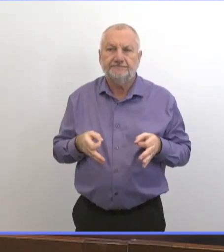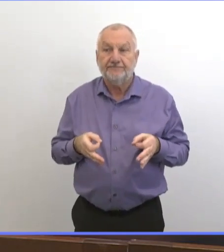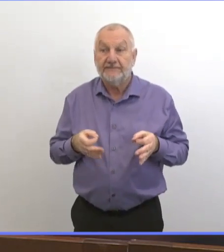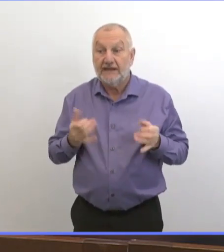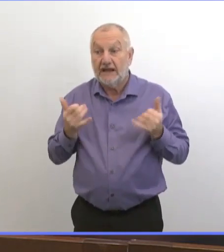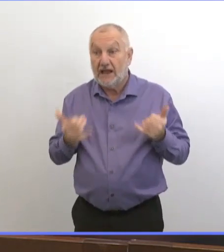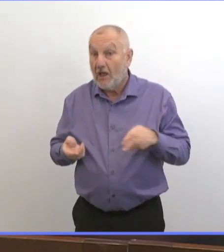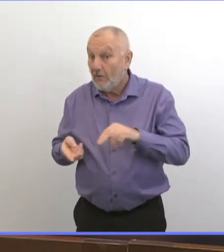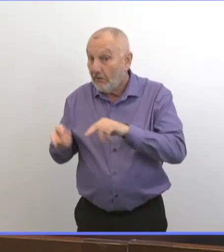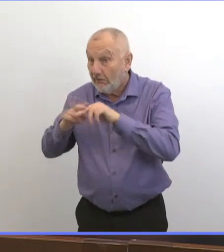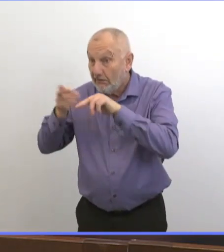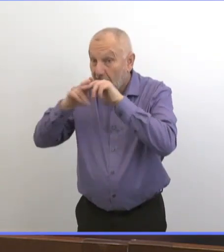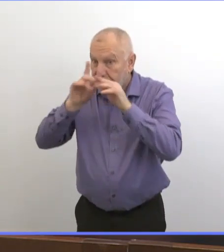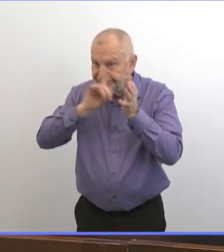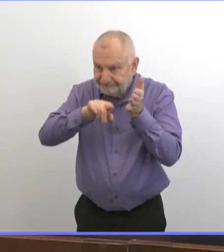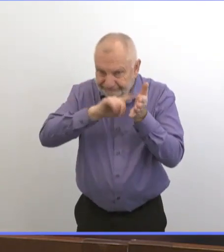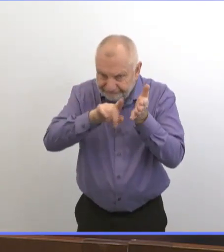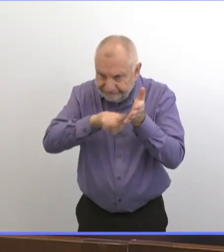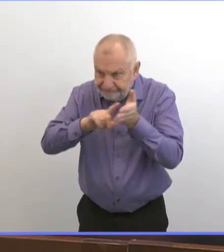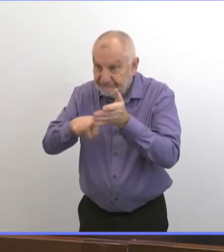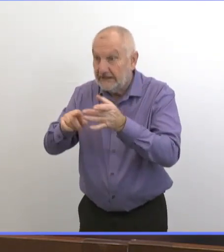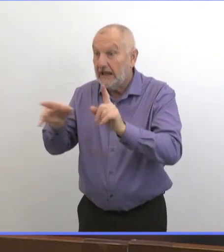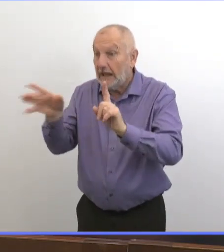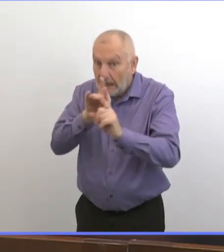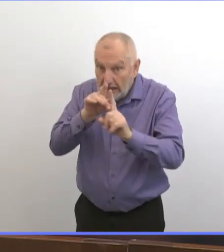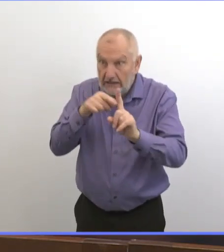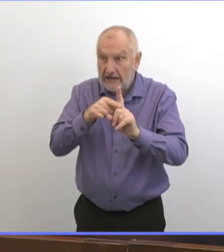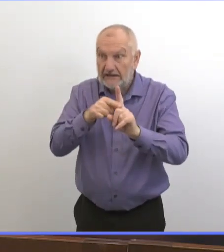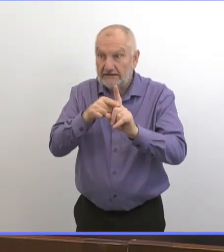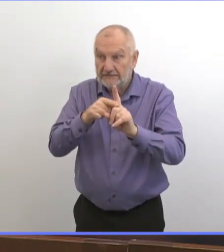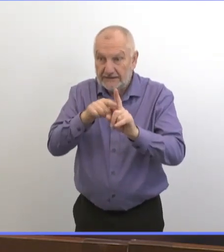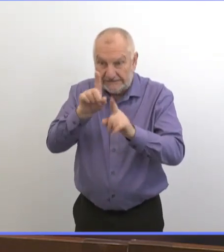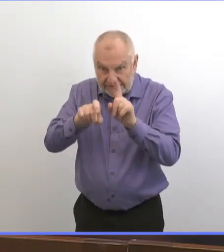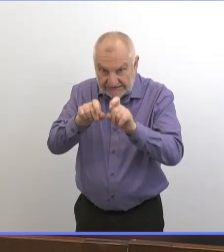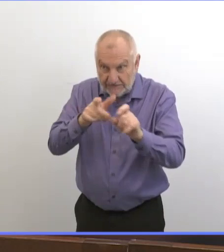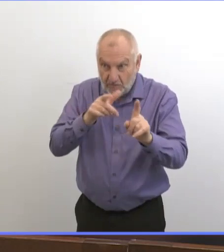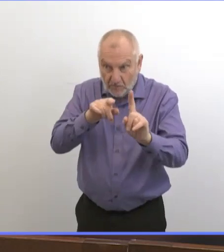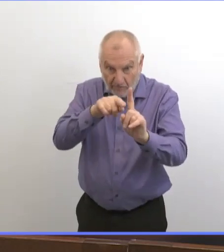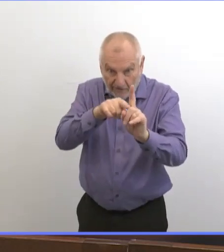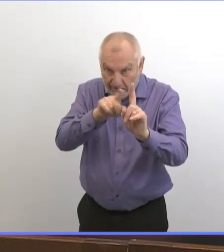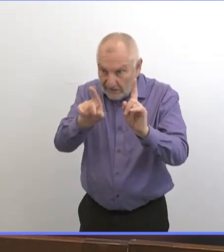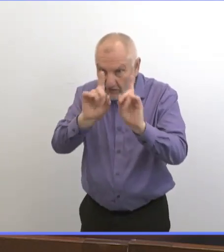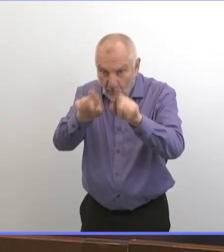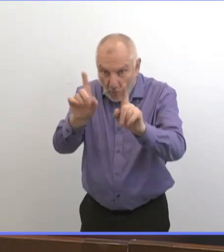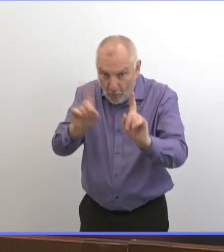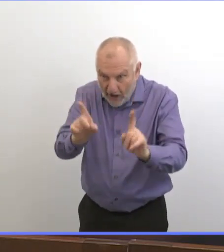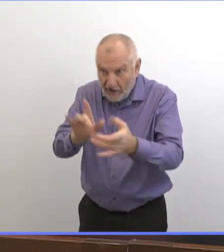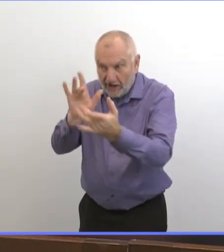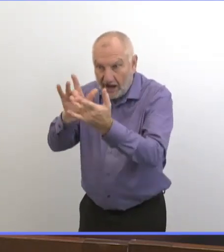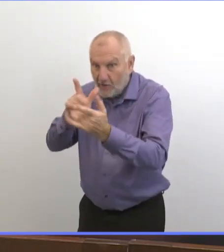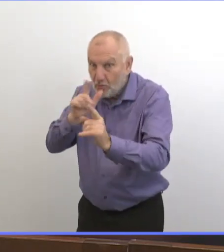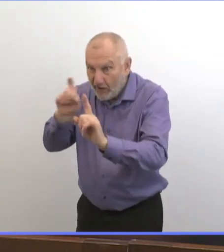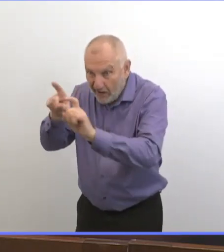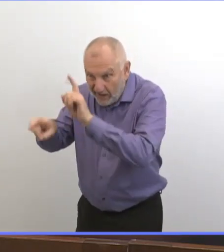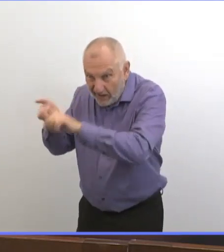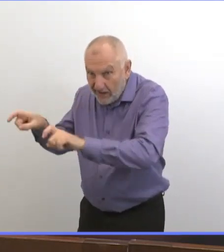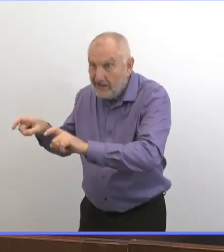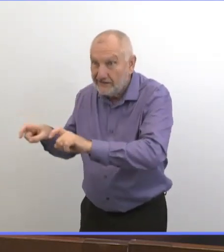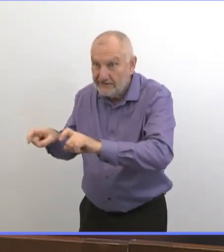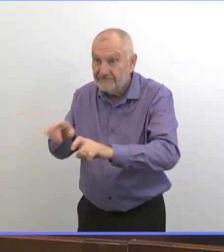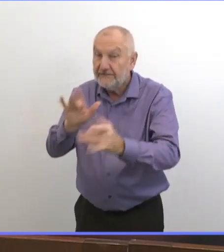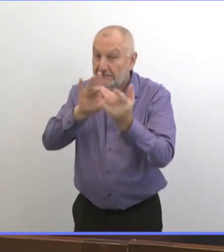Donc, il faut aussi voir le nombre de cas contacts. Tandis qu'on assouplit les restrictions, on sait que ça va entraîner une